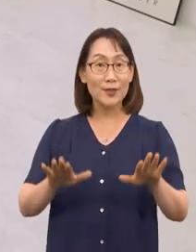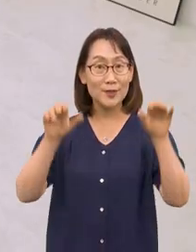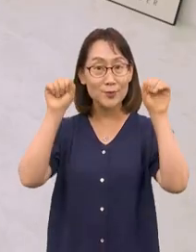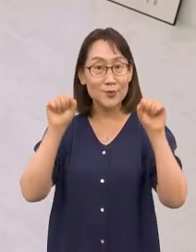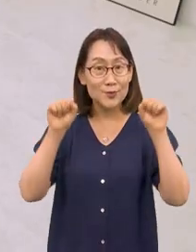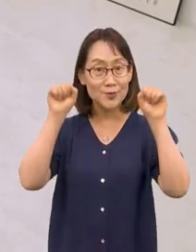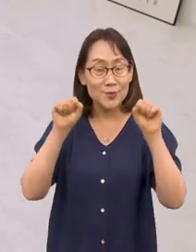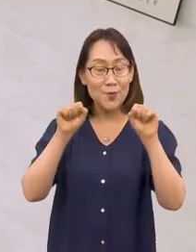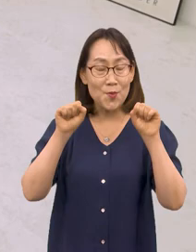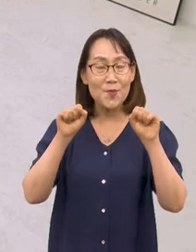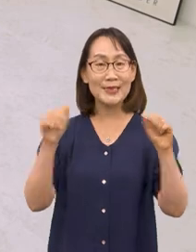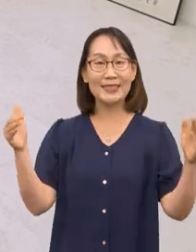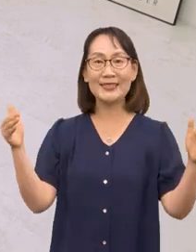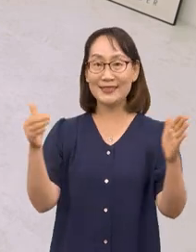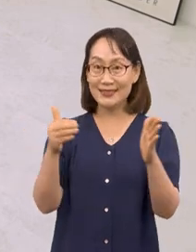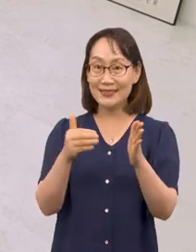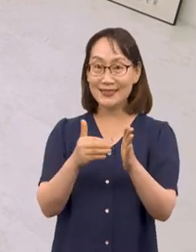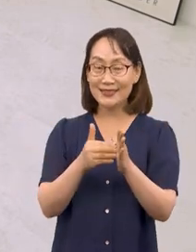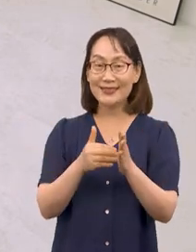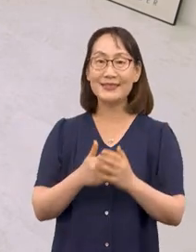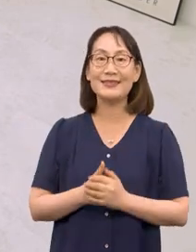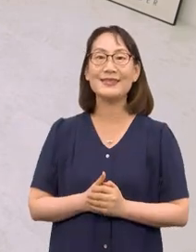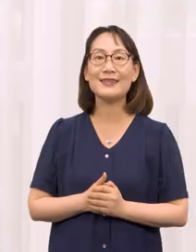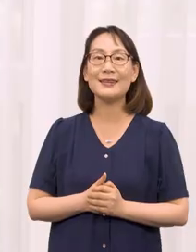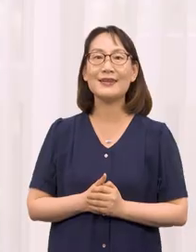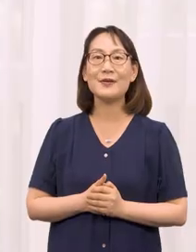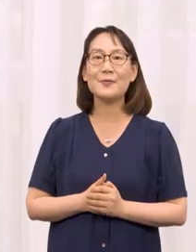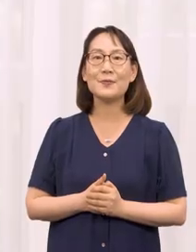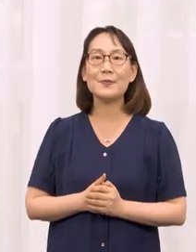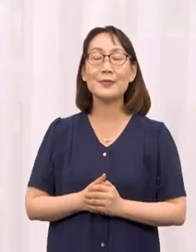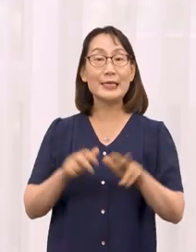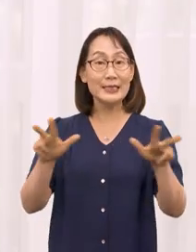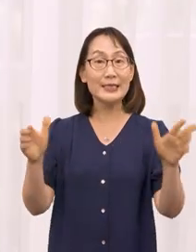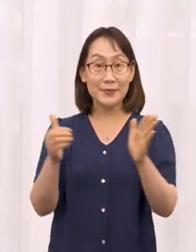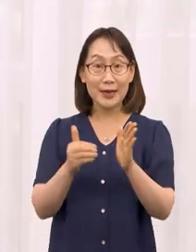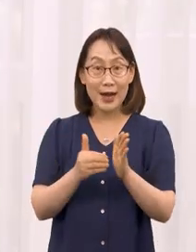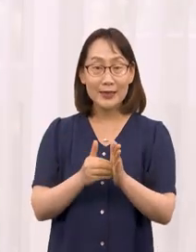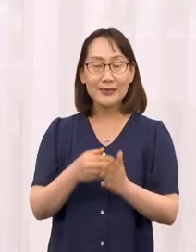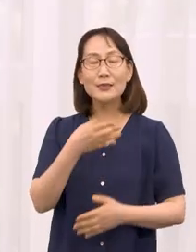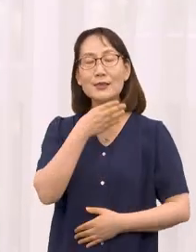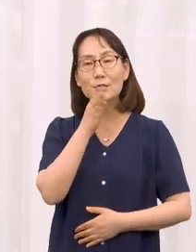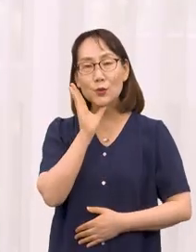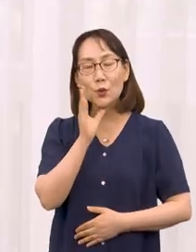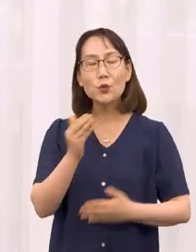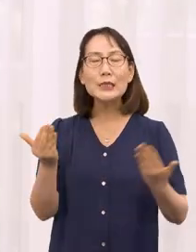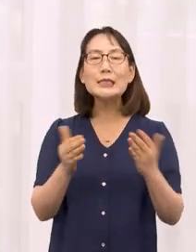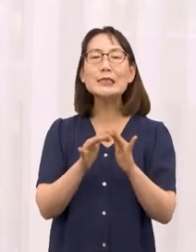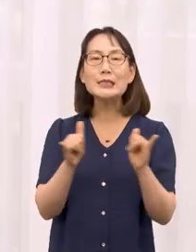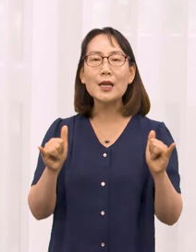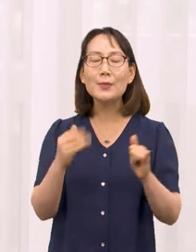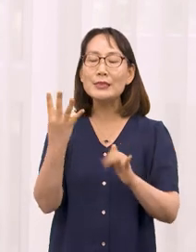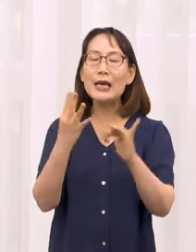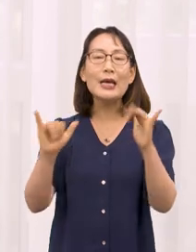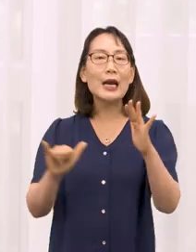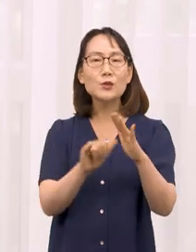여기서 마무리하겠습니다. 네, 노인, 직장인, 4인 가족, 장애인까지